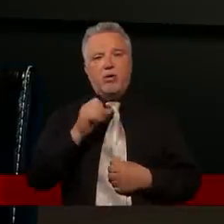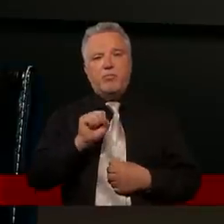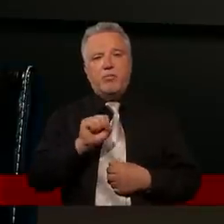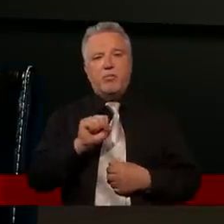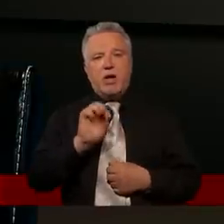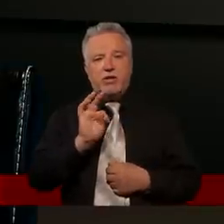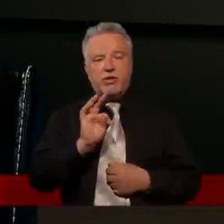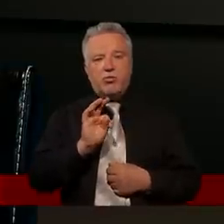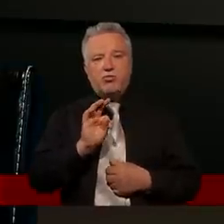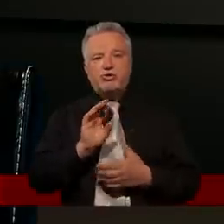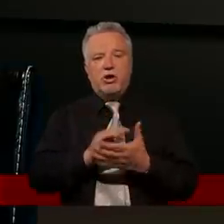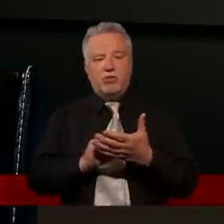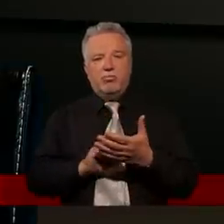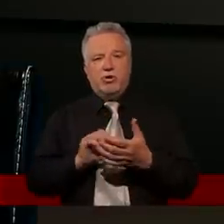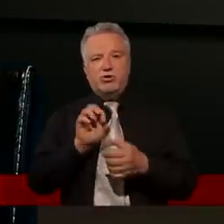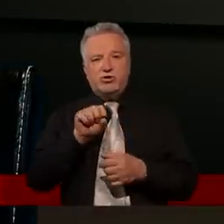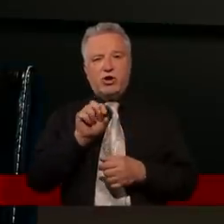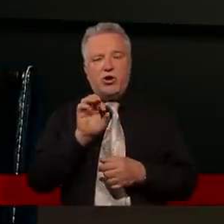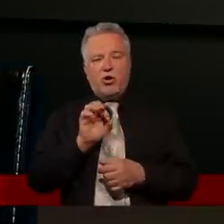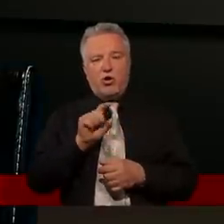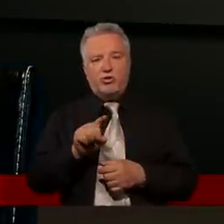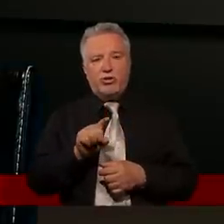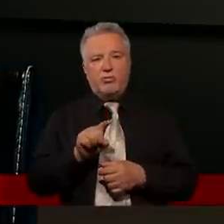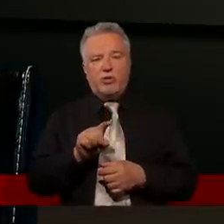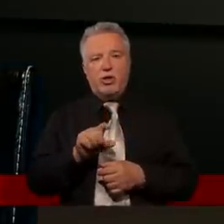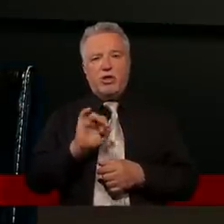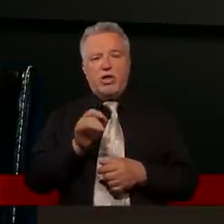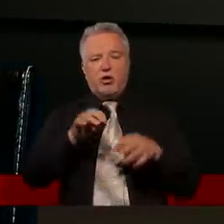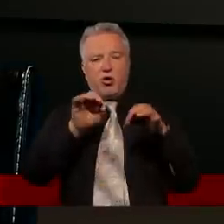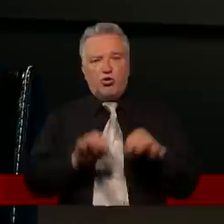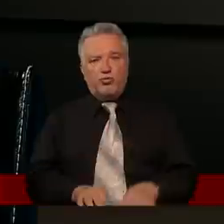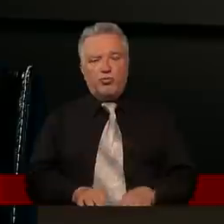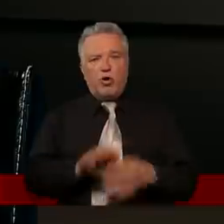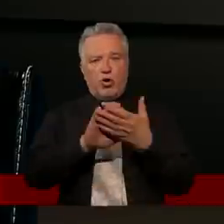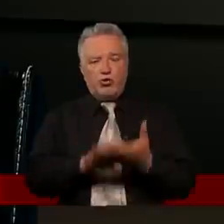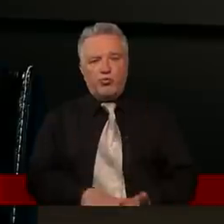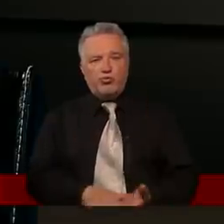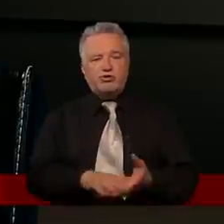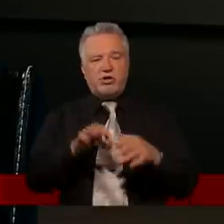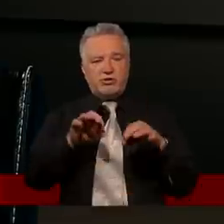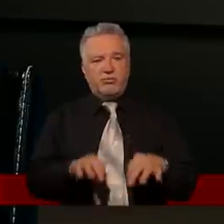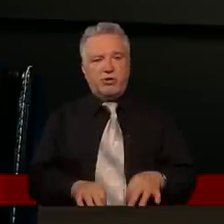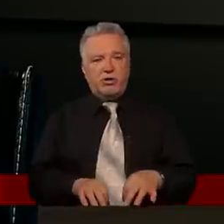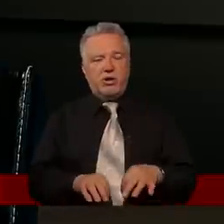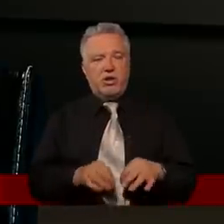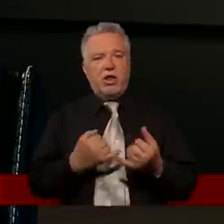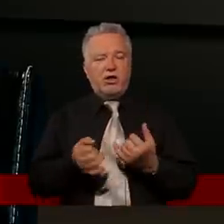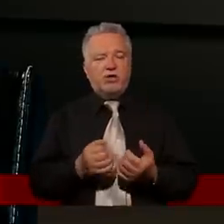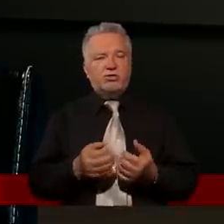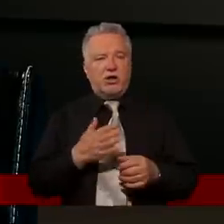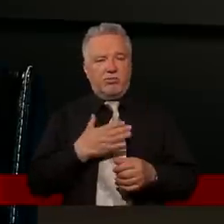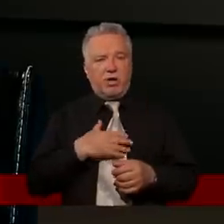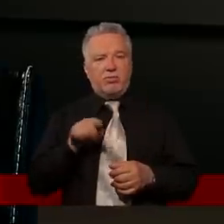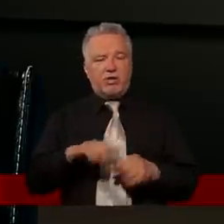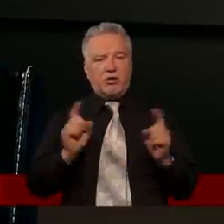historii o odpuszczaniu win, czyli ewidentnie jest to związane jedno z drugim, więc jeżeli mamy taką sytuację, że